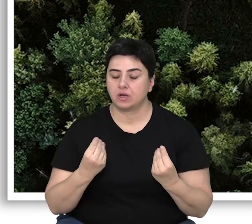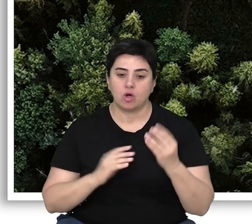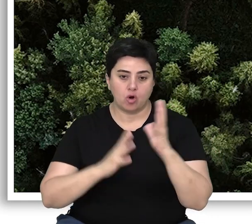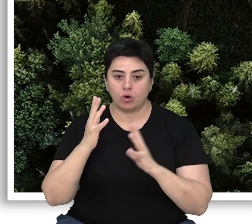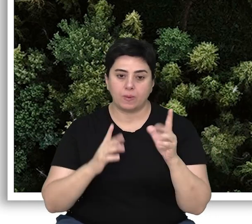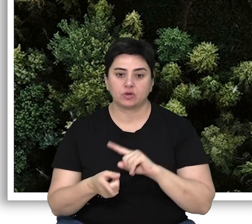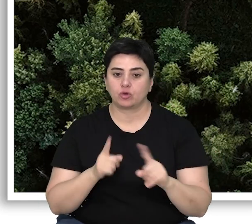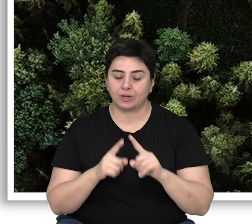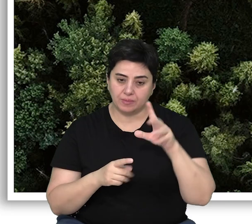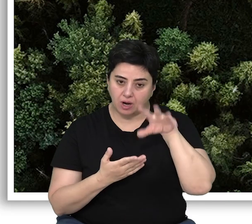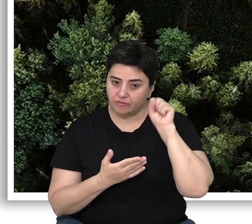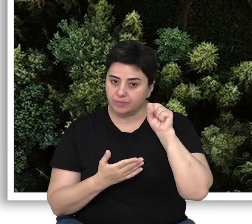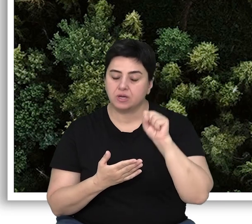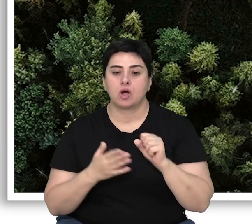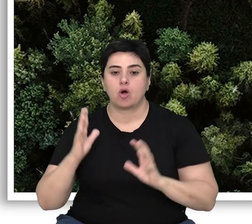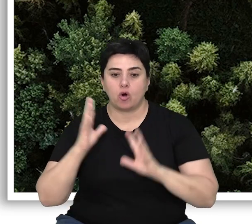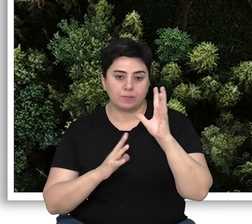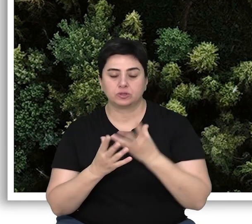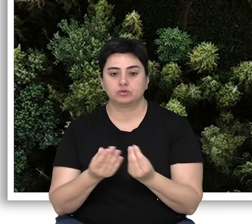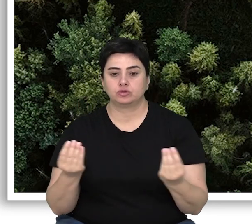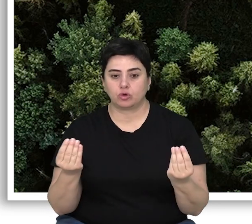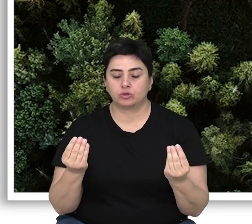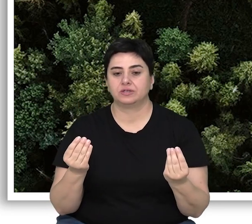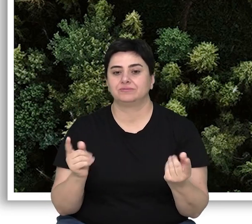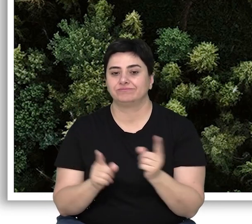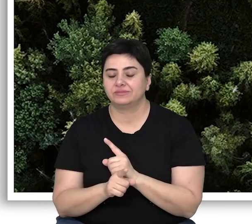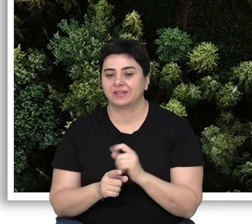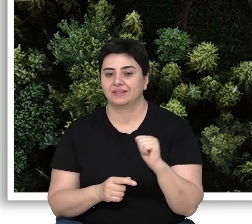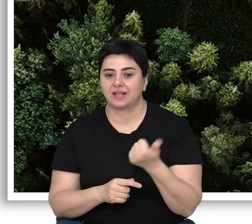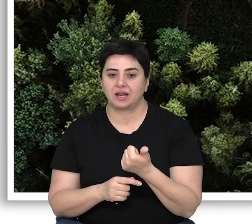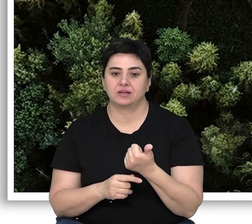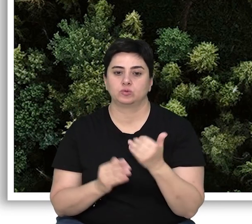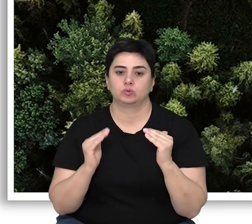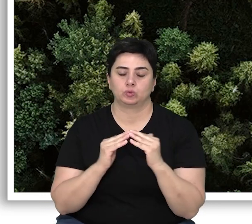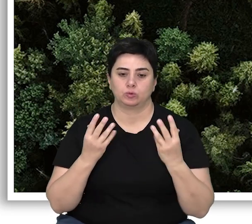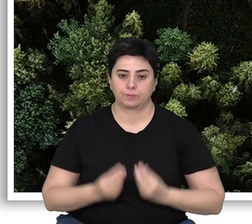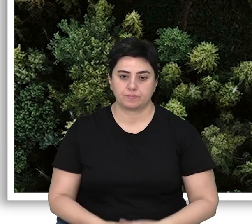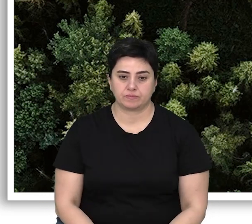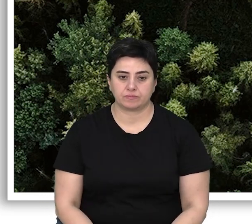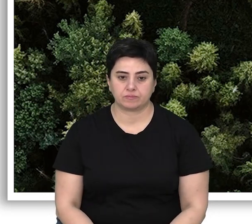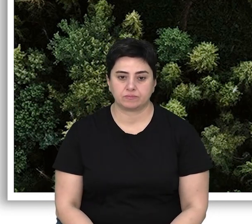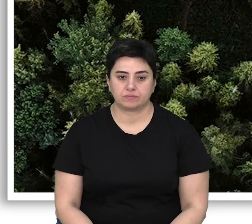orman yönetimi kavramı ise ormanların çok yoğunlu işlev ve değerlerine daha uygun düşmektedir.